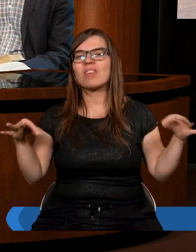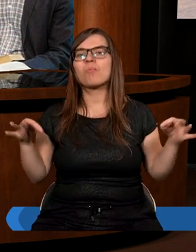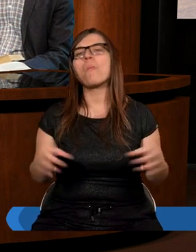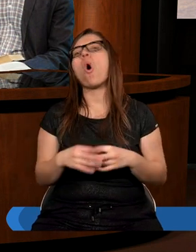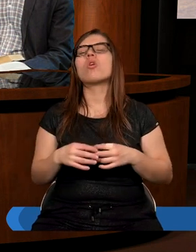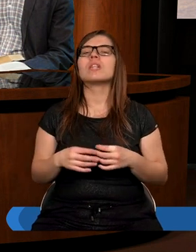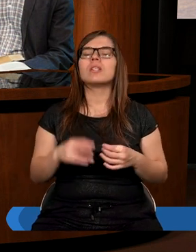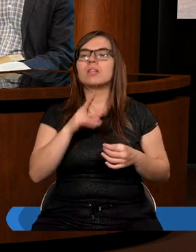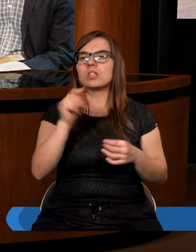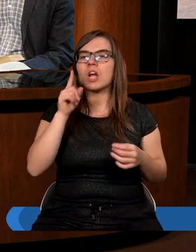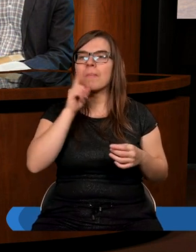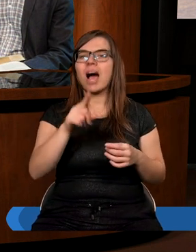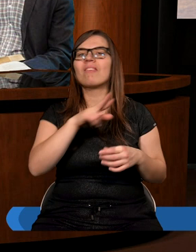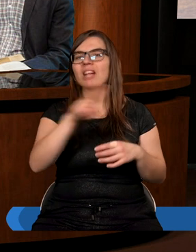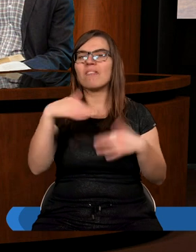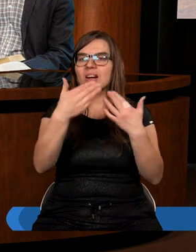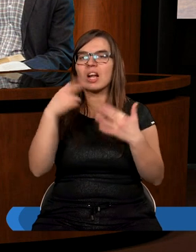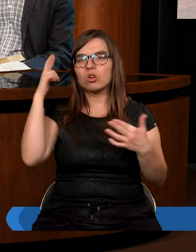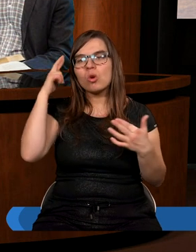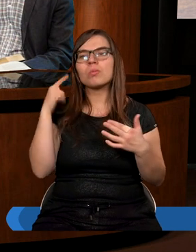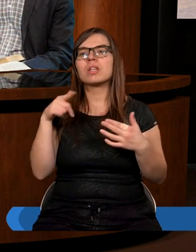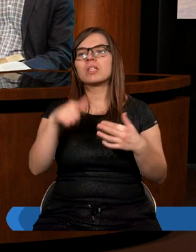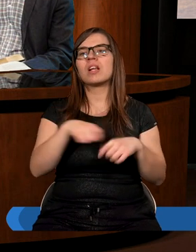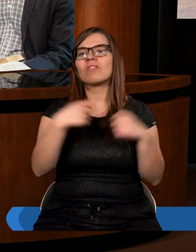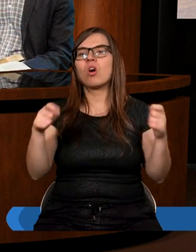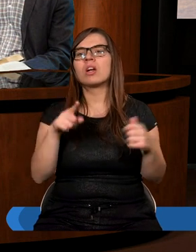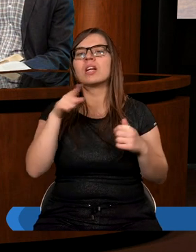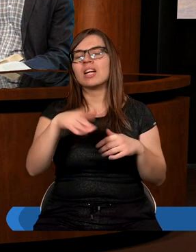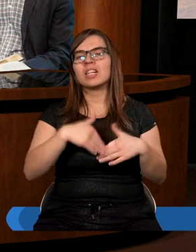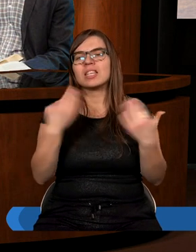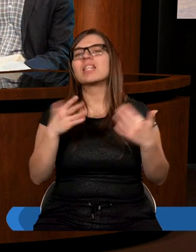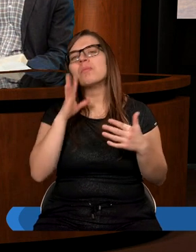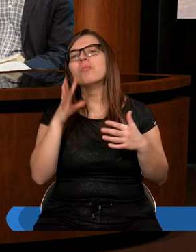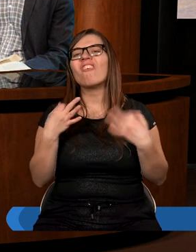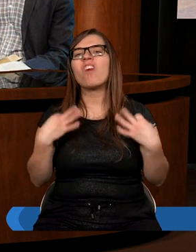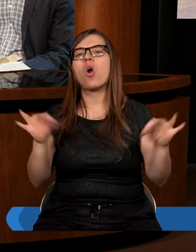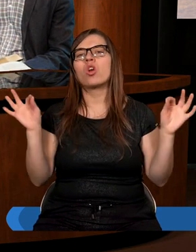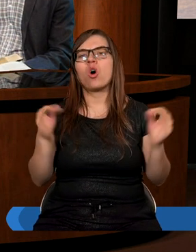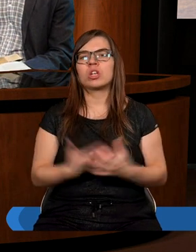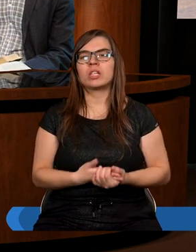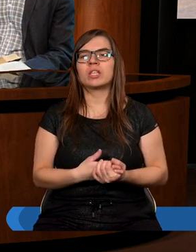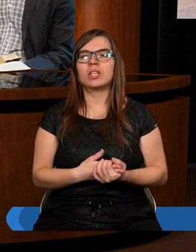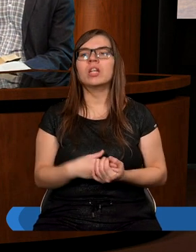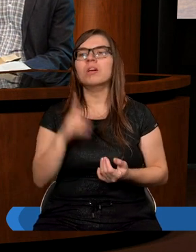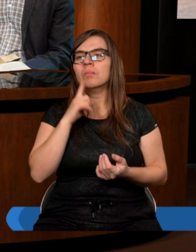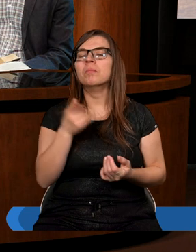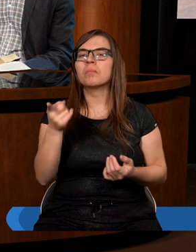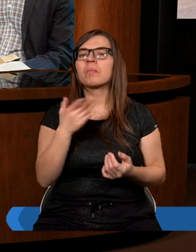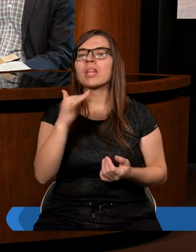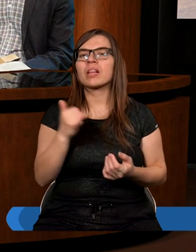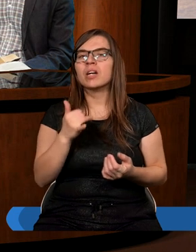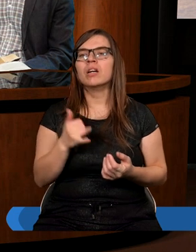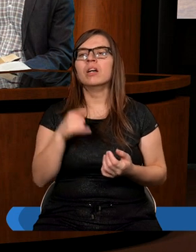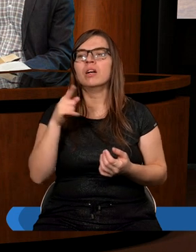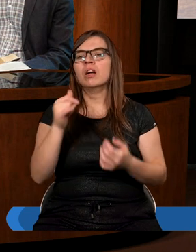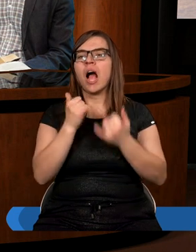jak tu powiedzieliśmy, że prowadzi nas do Boga, jest też źródłem takiej prawdziwej wolności. To prawda. Jak już mówimy o